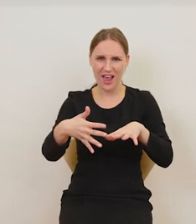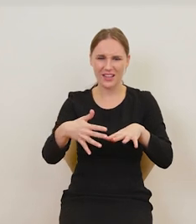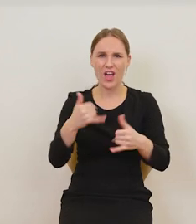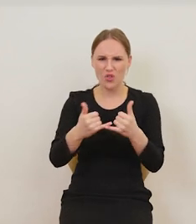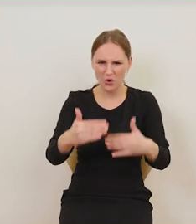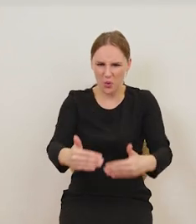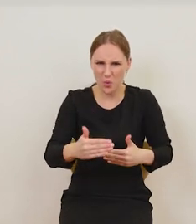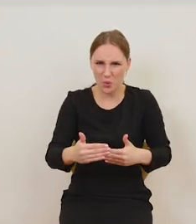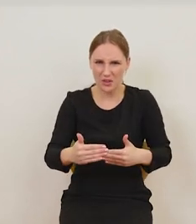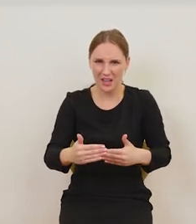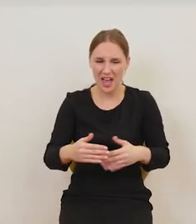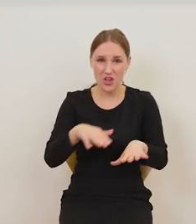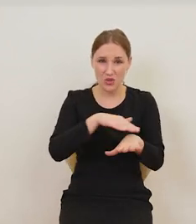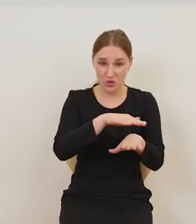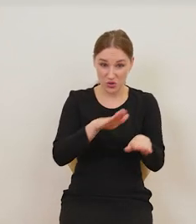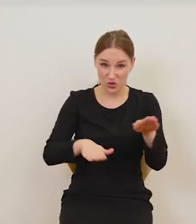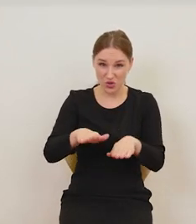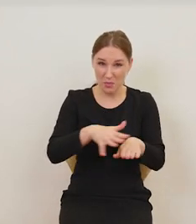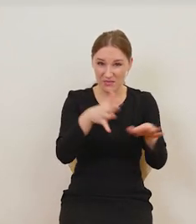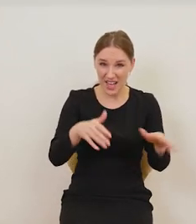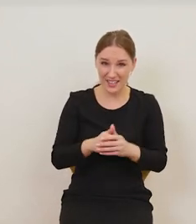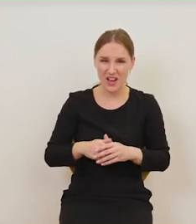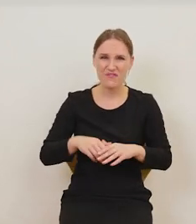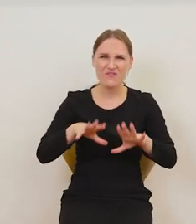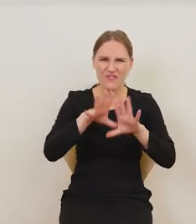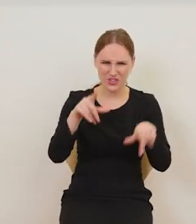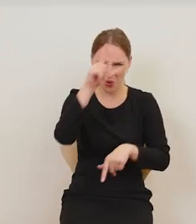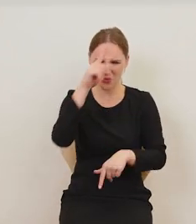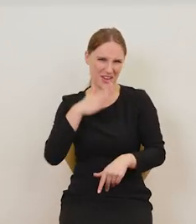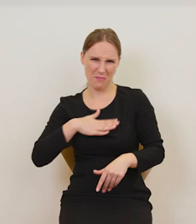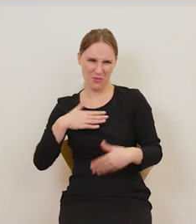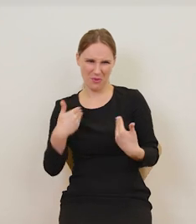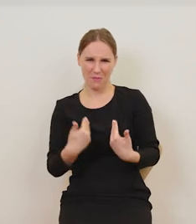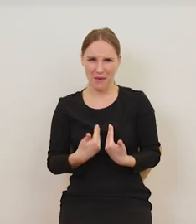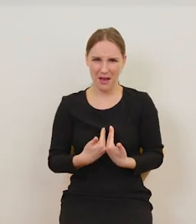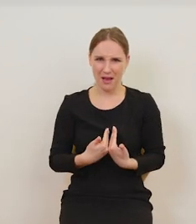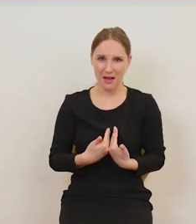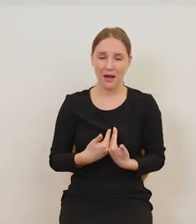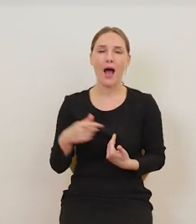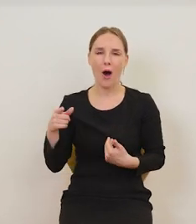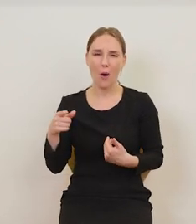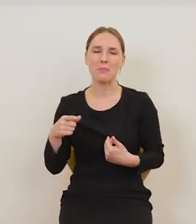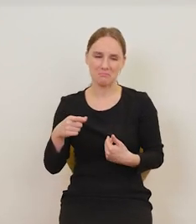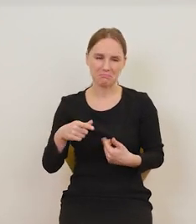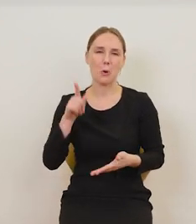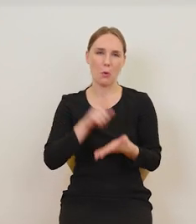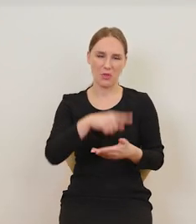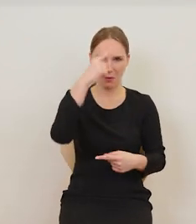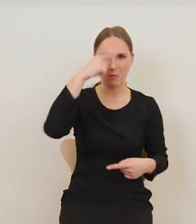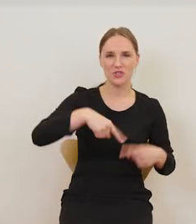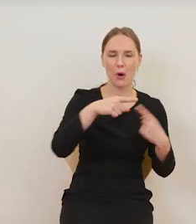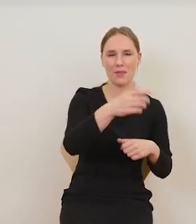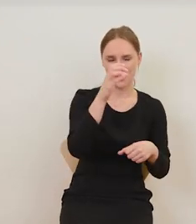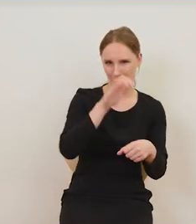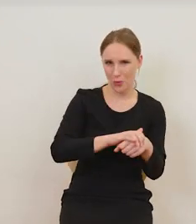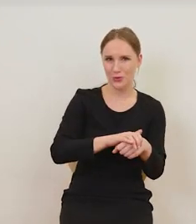krótkie nogi i wielkie stopy. Wszystko to, co odstrasza ludzi? Przekonał ją do tego obrazu. Ona mu tu